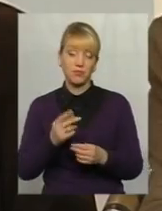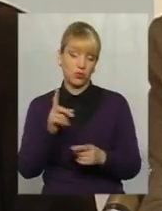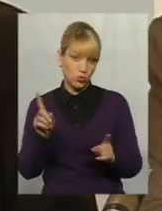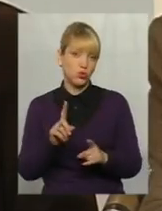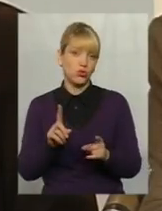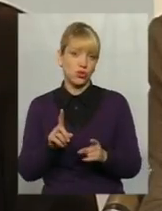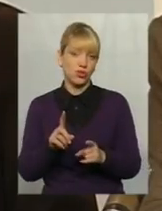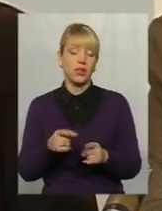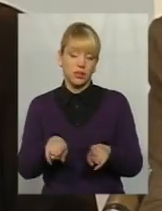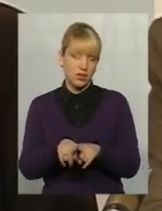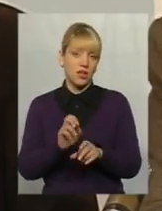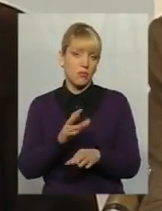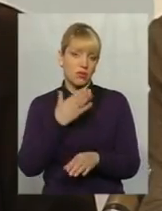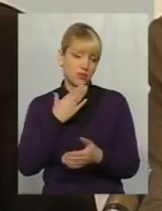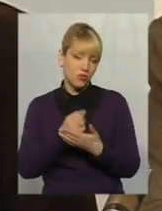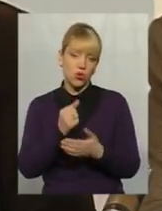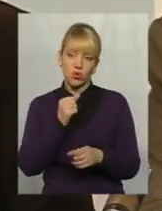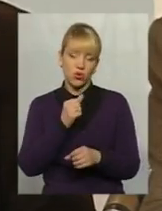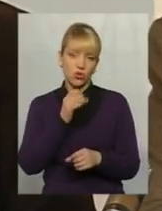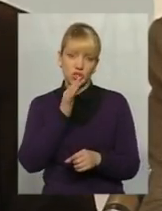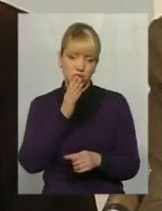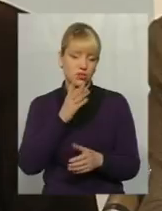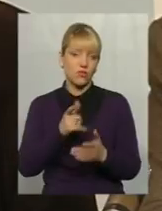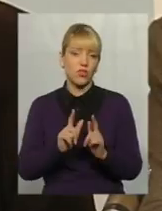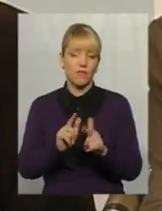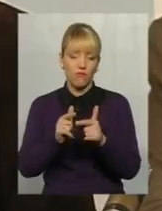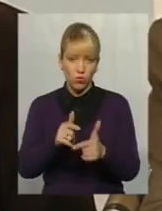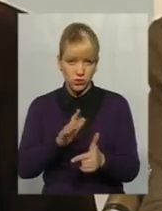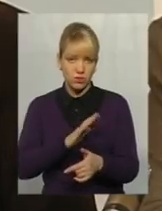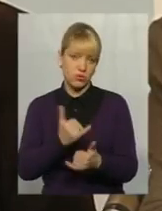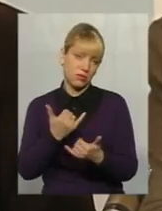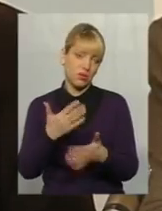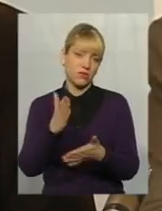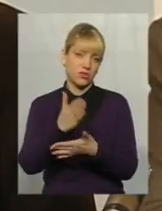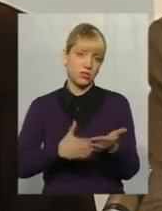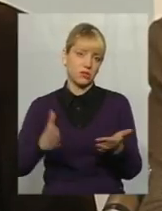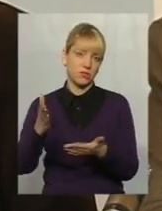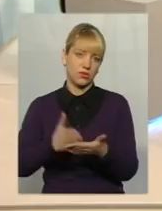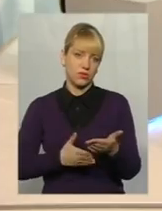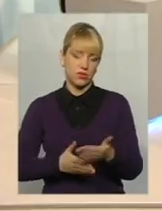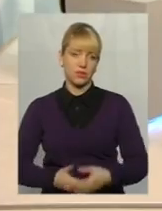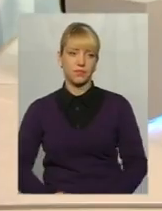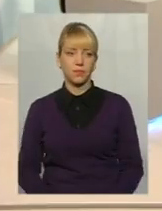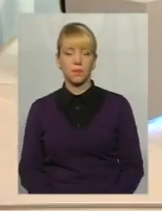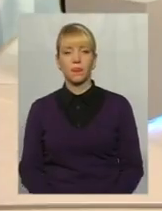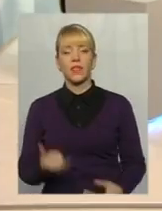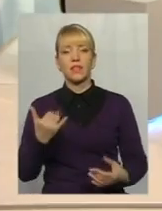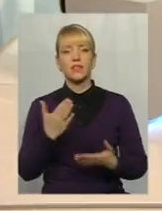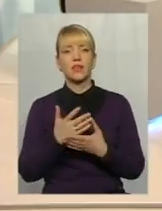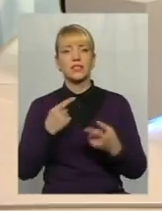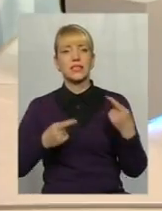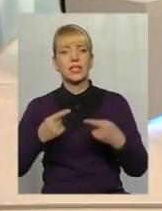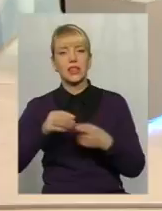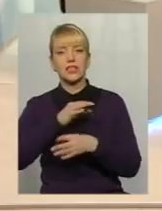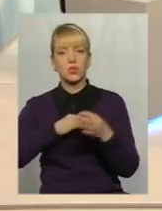ж, так само, як свого часу вони вводились, так само і тут є ось такі зміни. Зараз точиться дискусія, чи